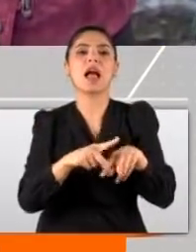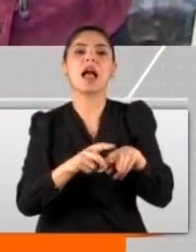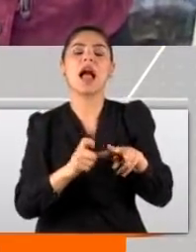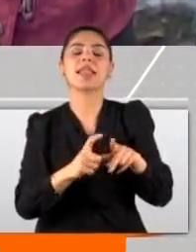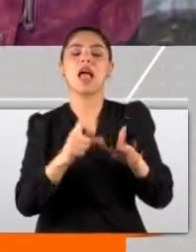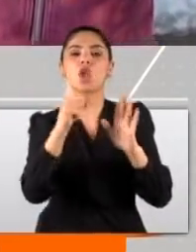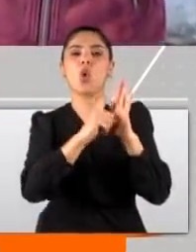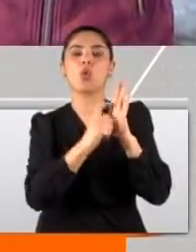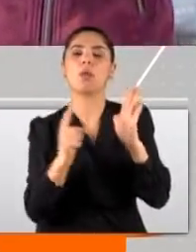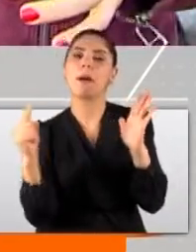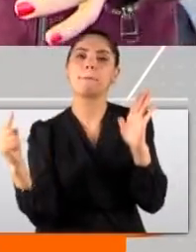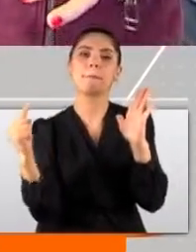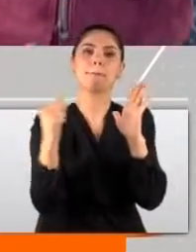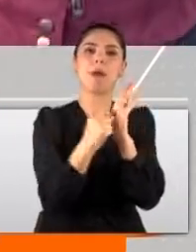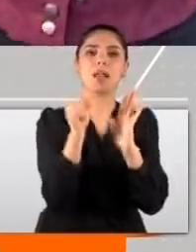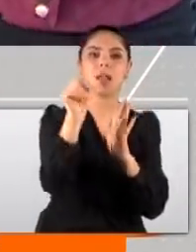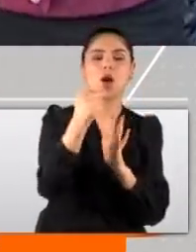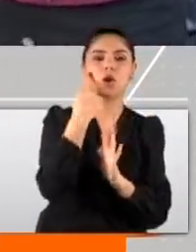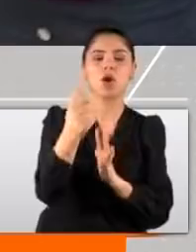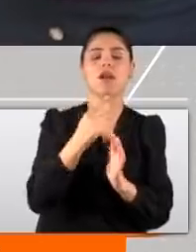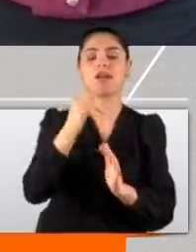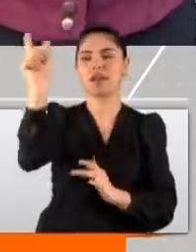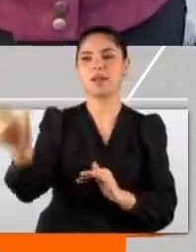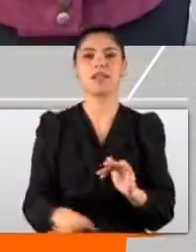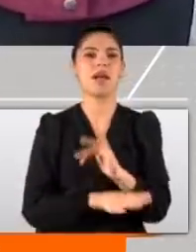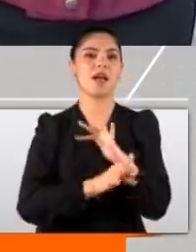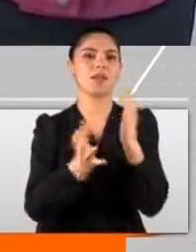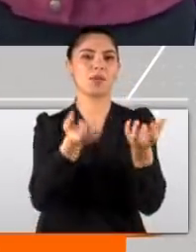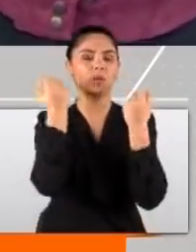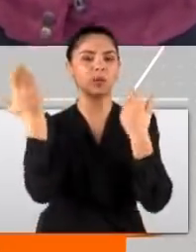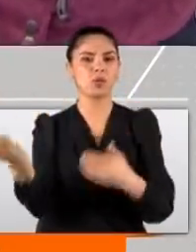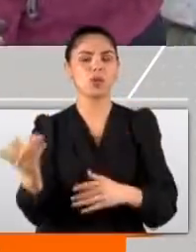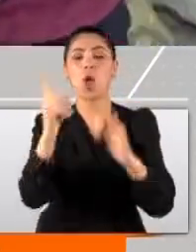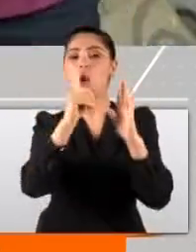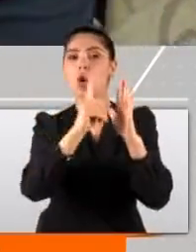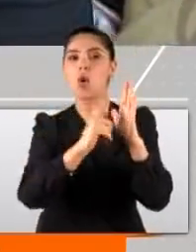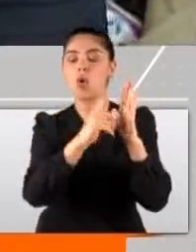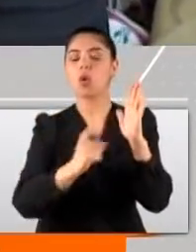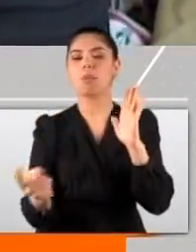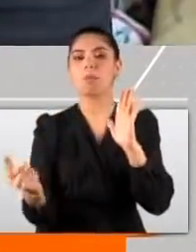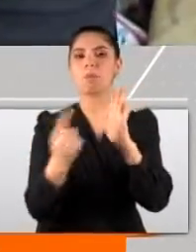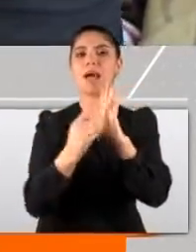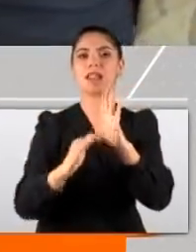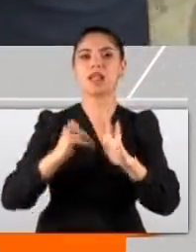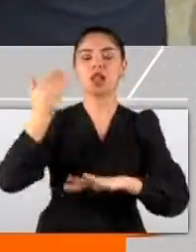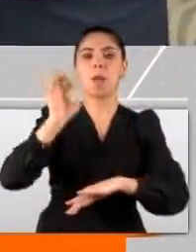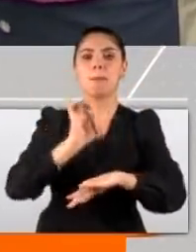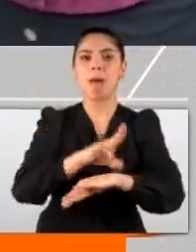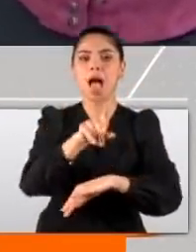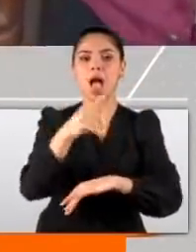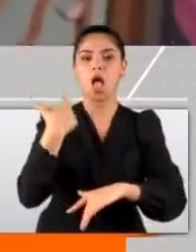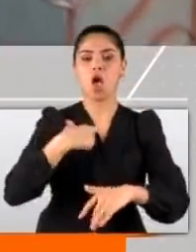uygulamasına bastı. İşte o uygulama kadının hayatını kurtardı. Çünkü uygulamaya bastıktan dakikalar sonrasında